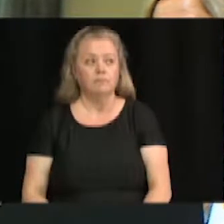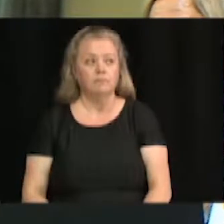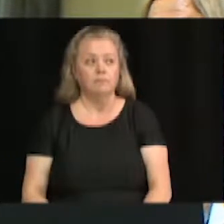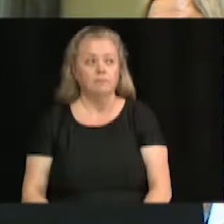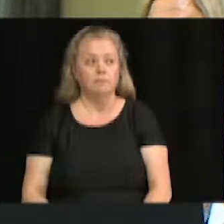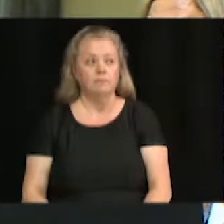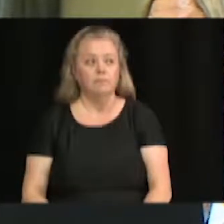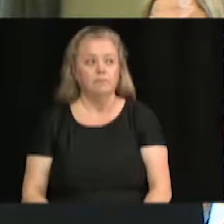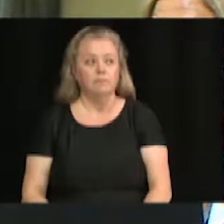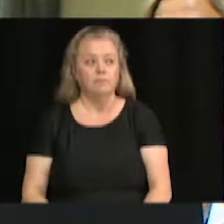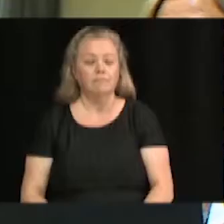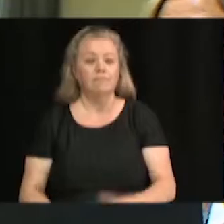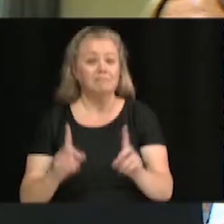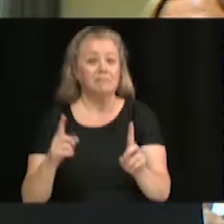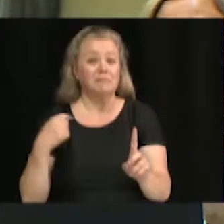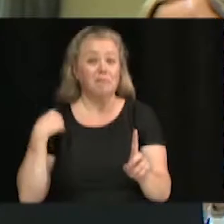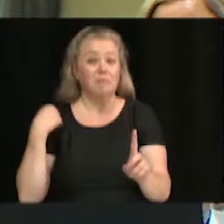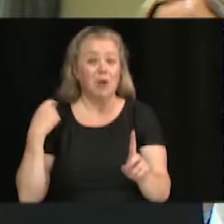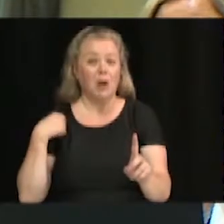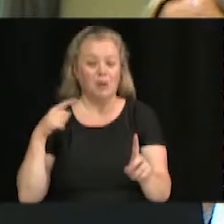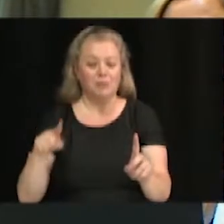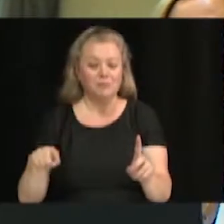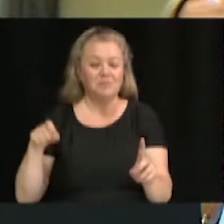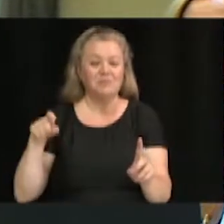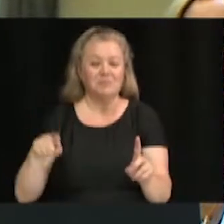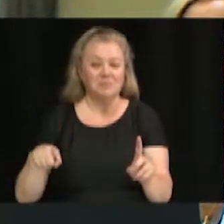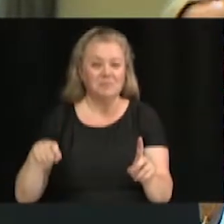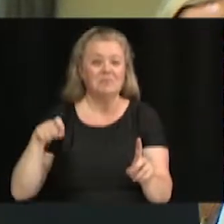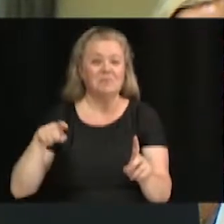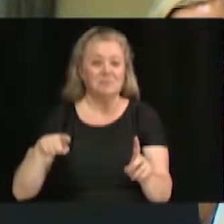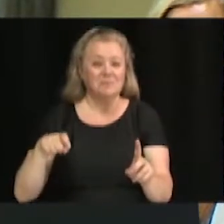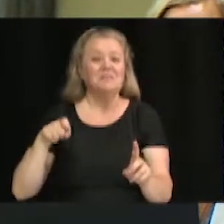Ce sera pas très long, on va tourner la page.